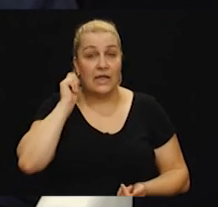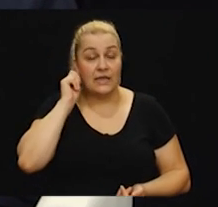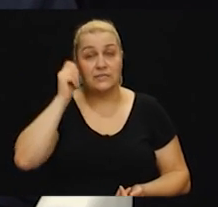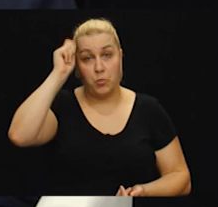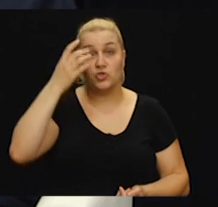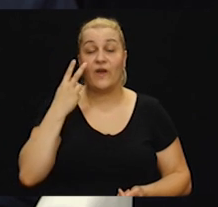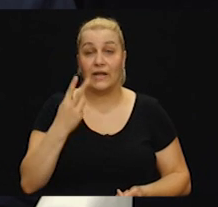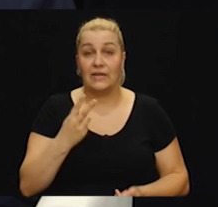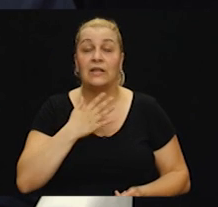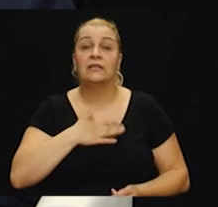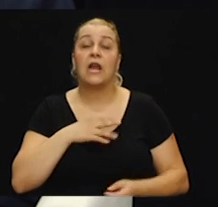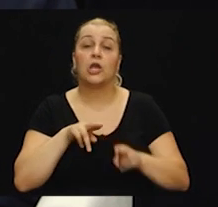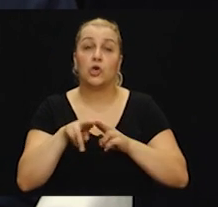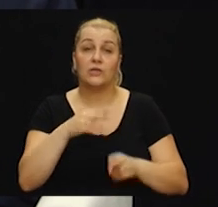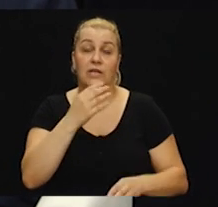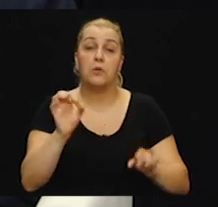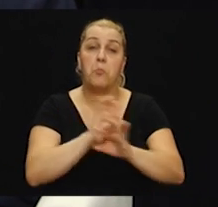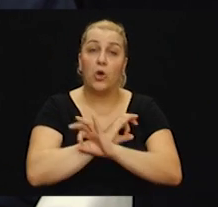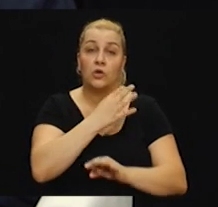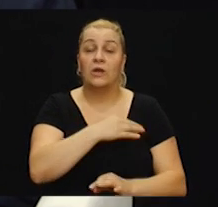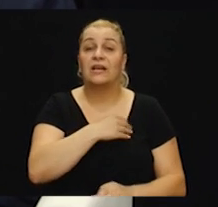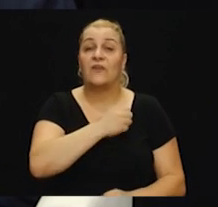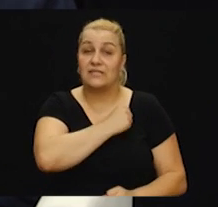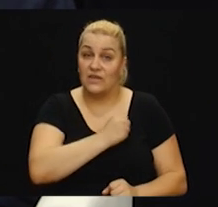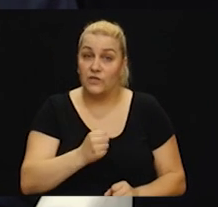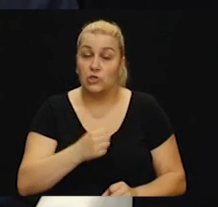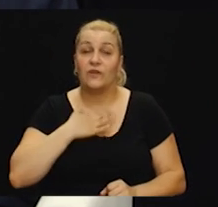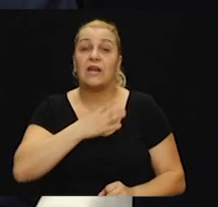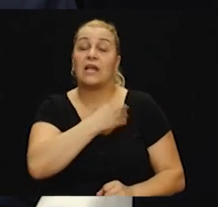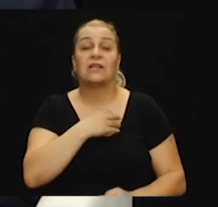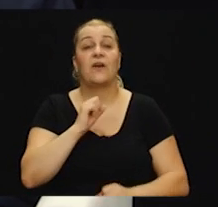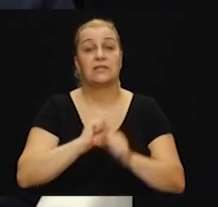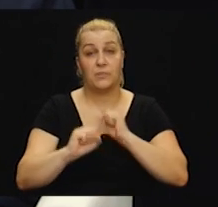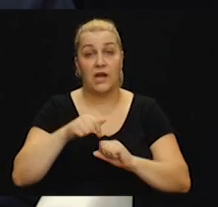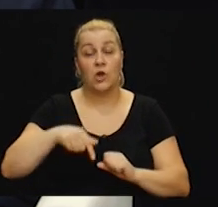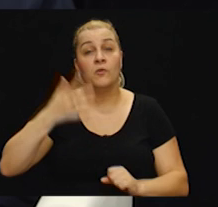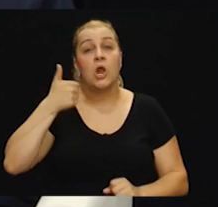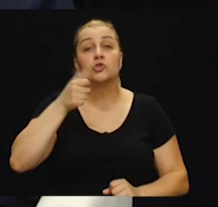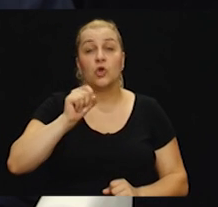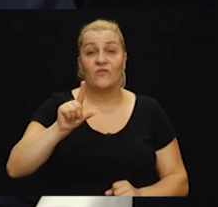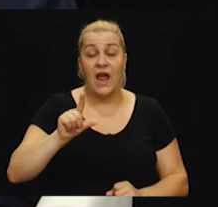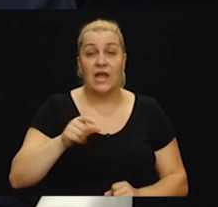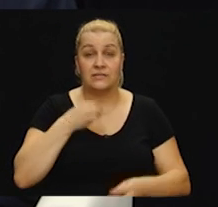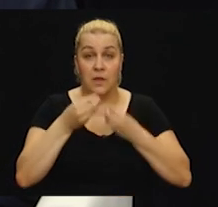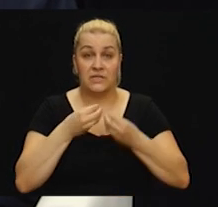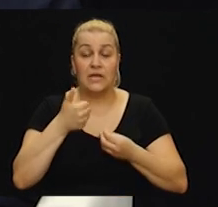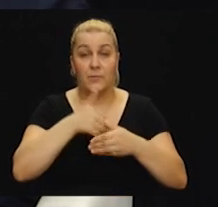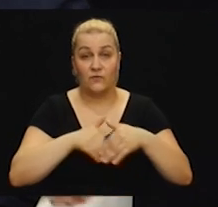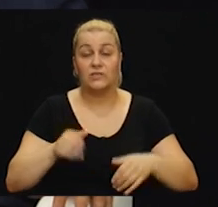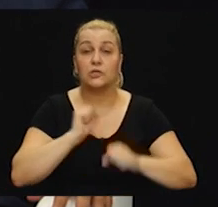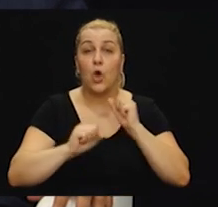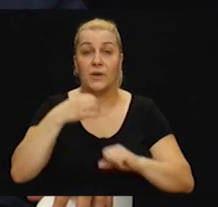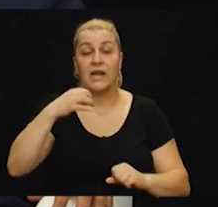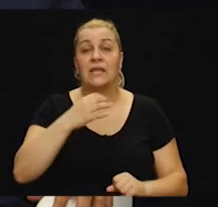poštovni gledatelji, dragi roditelji, poglednilih hrvatskih vitezova, dragi hrvatski branitelji, ovo bilo 112. izdanje emisije na prvoj crti